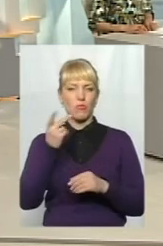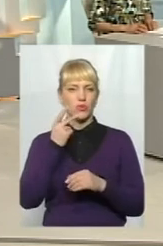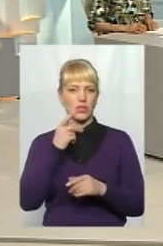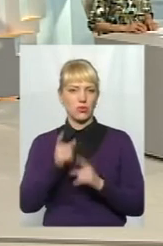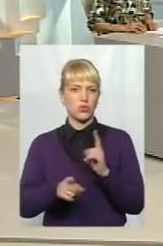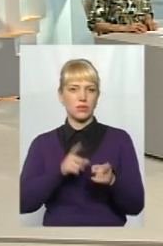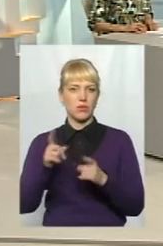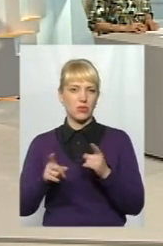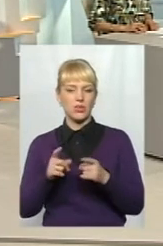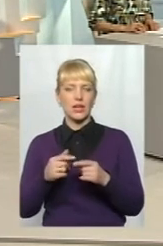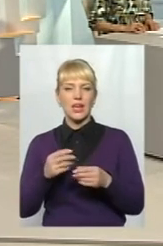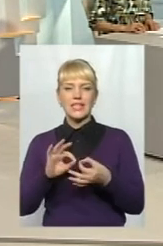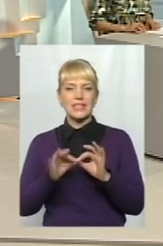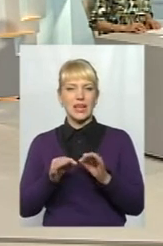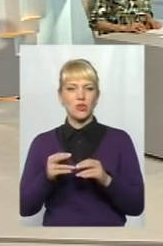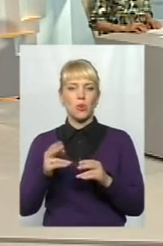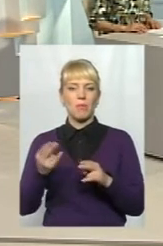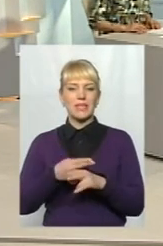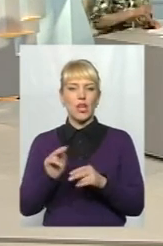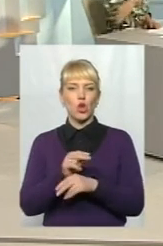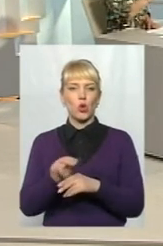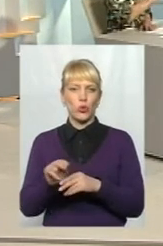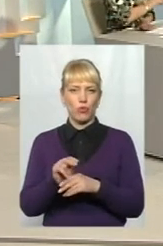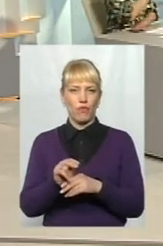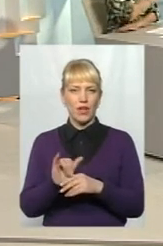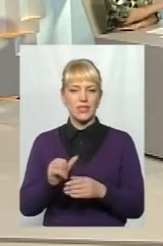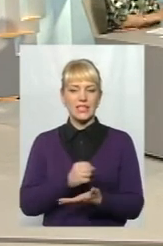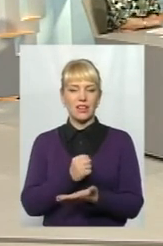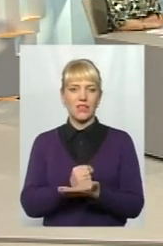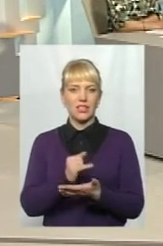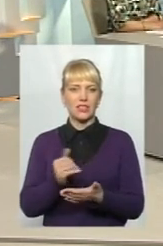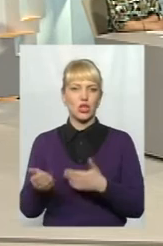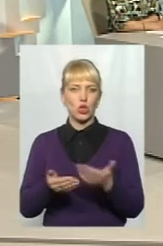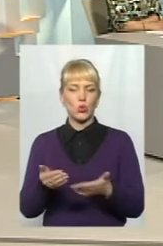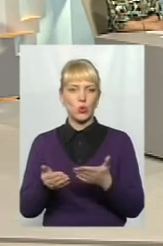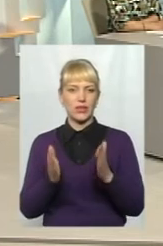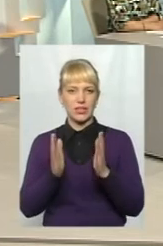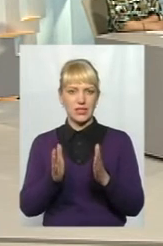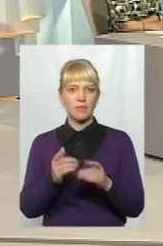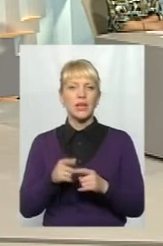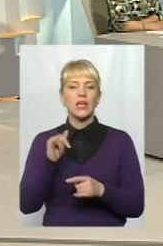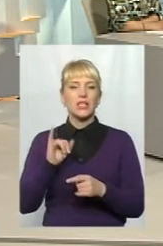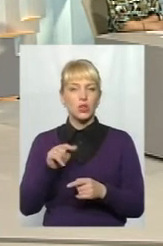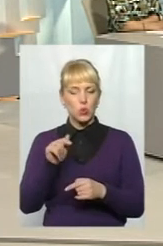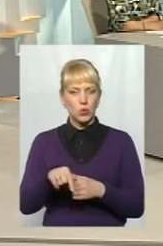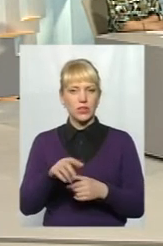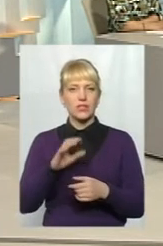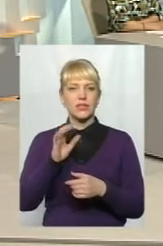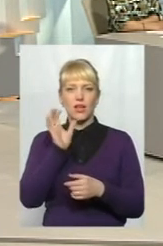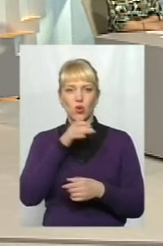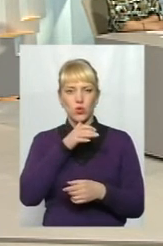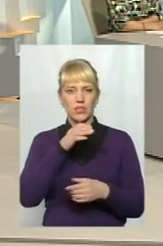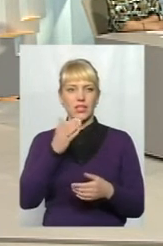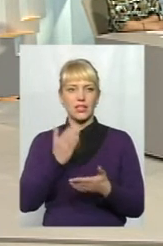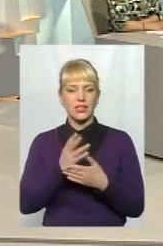досить складно без коригувань, власне, затвердити і рухатися. І, власне, тут дуже серйозна